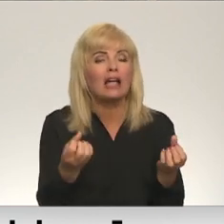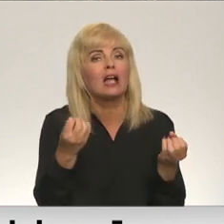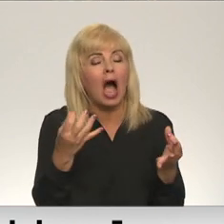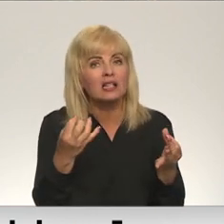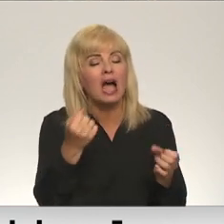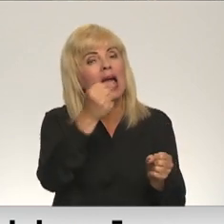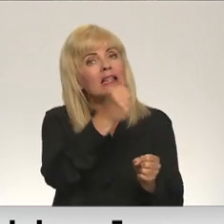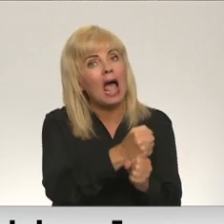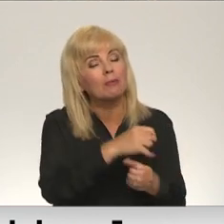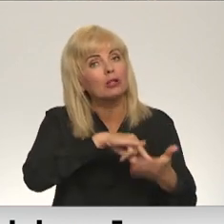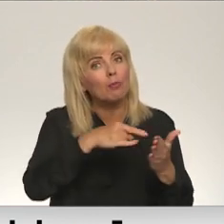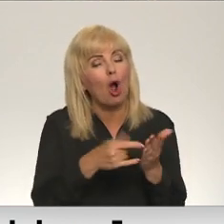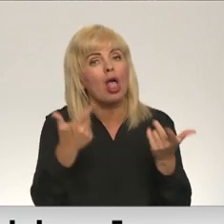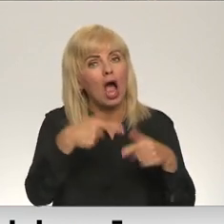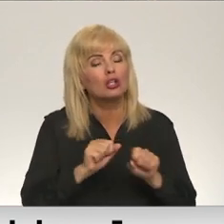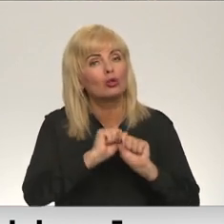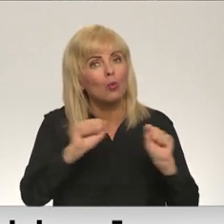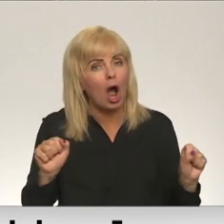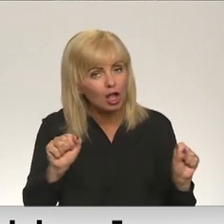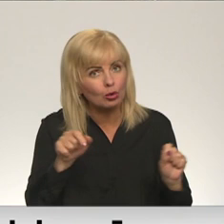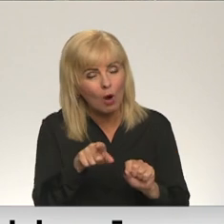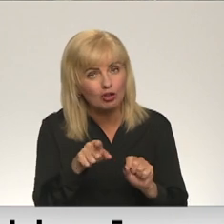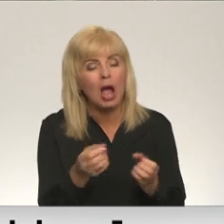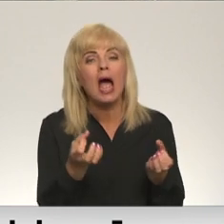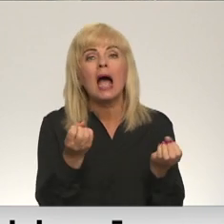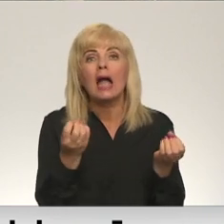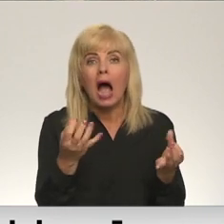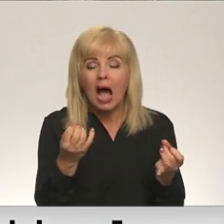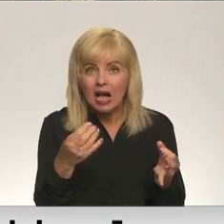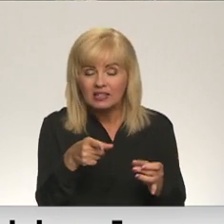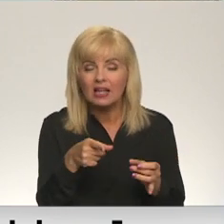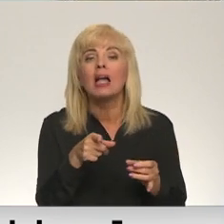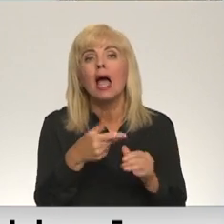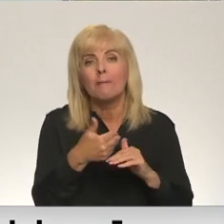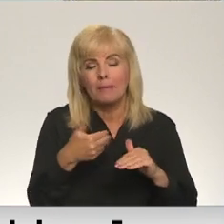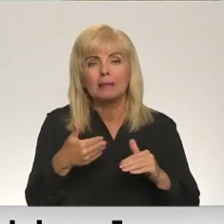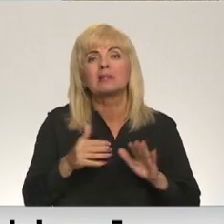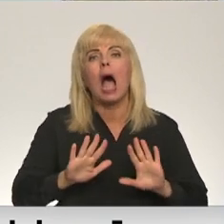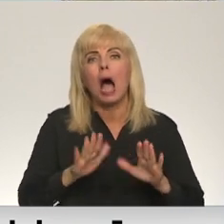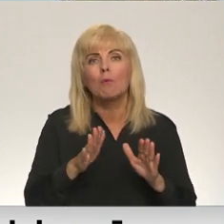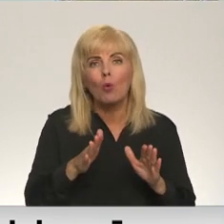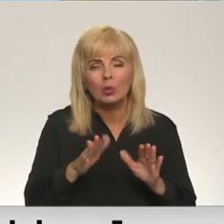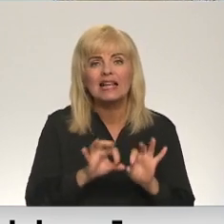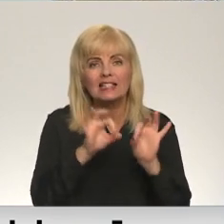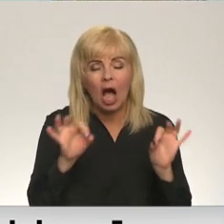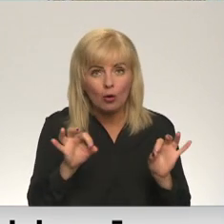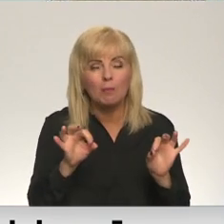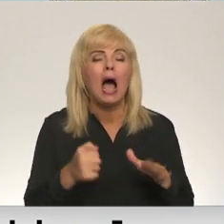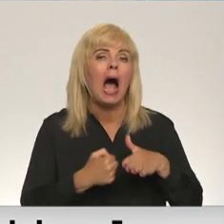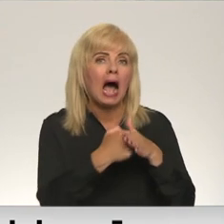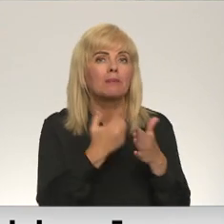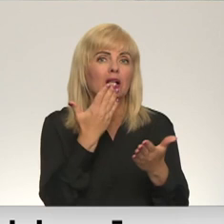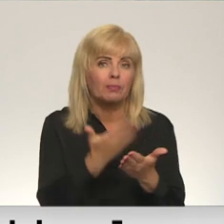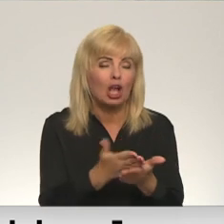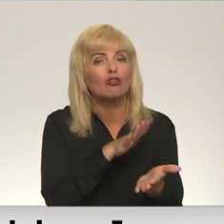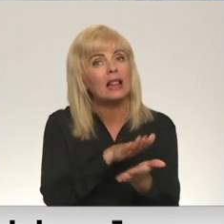projektu un laiks nodrošināties ar gāzes rezervēm pirms apkuras sezonas sākuma. Deputāte atbalstīja priekšlikumu, kas paredz, ka lietotāju